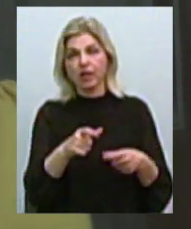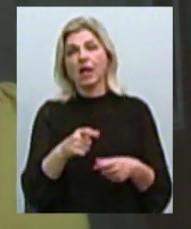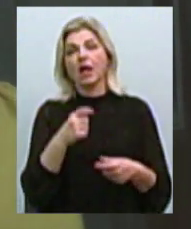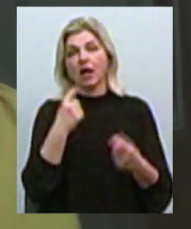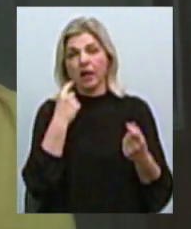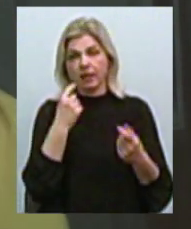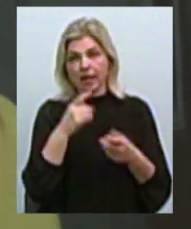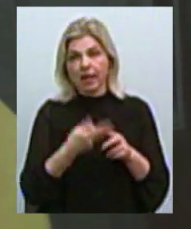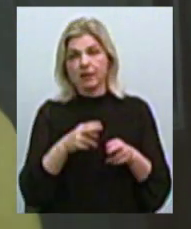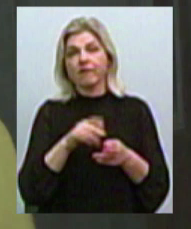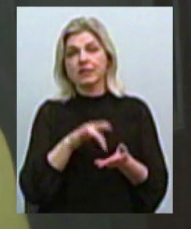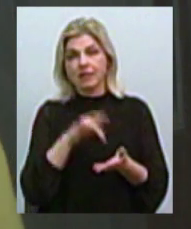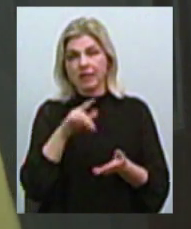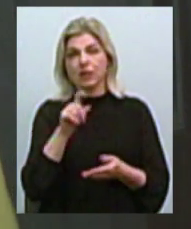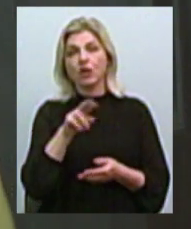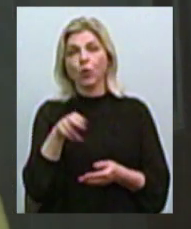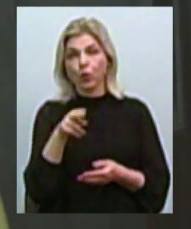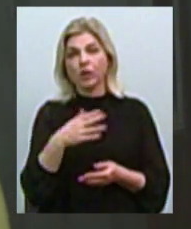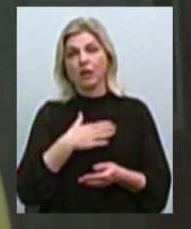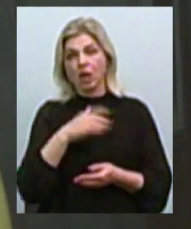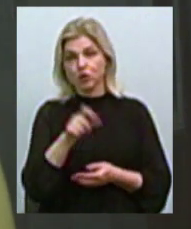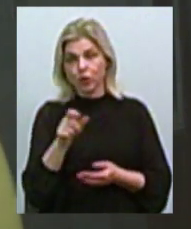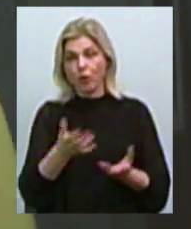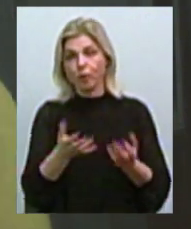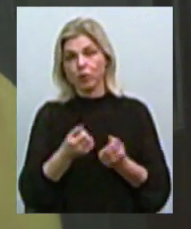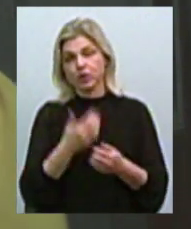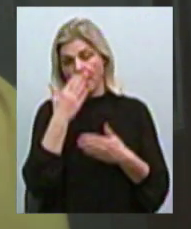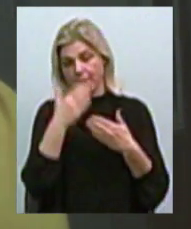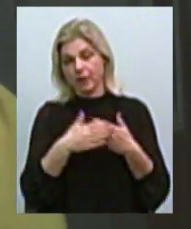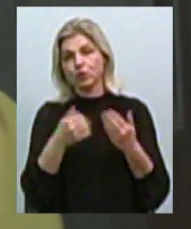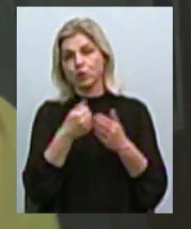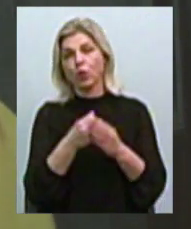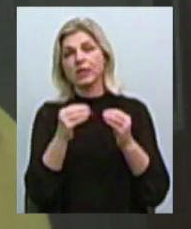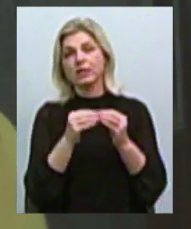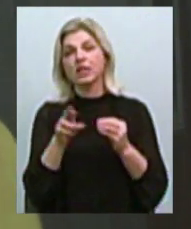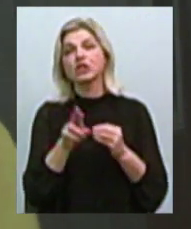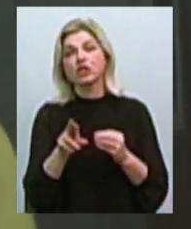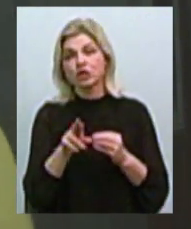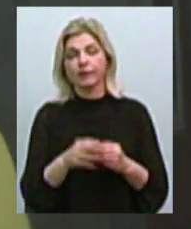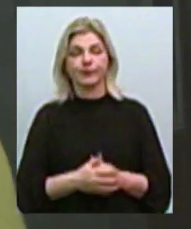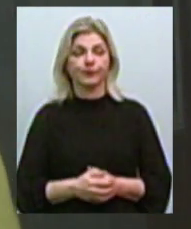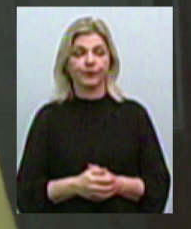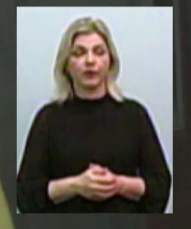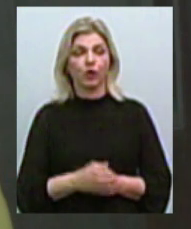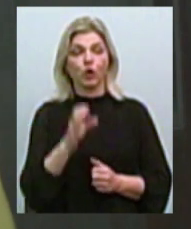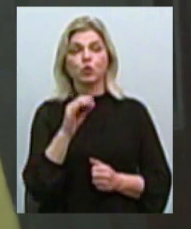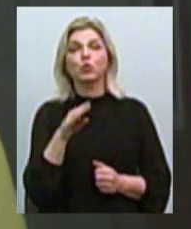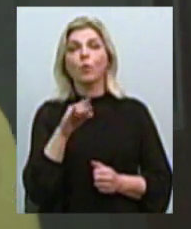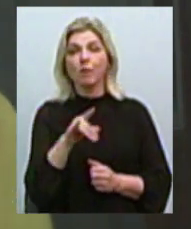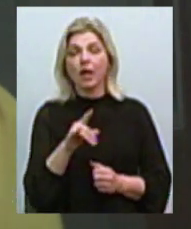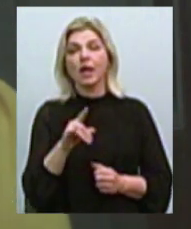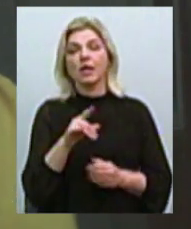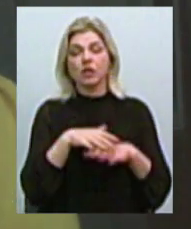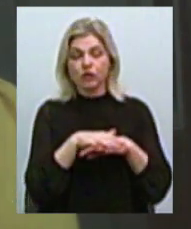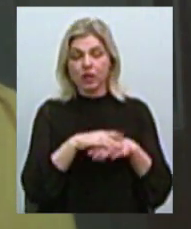розрахункового центру за груди наші споживачі отримують ближче до 10 січня. Тобто, суму нарахованих за листопад